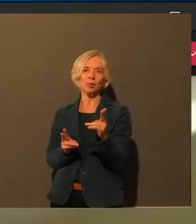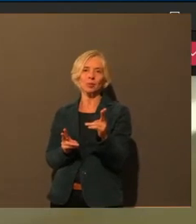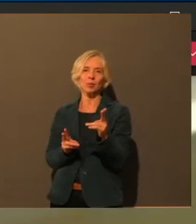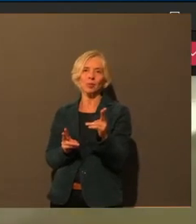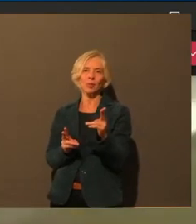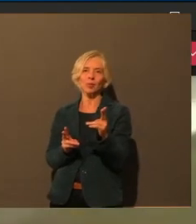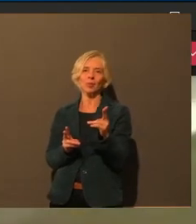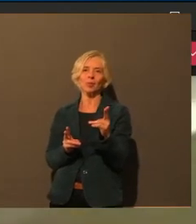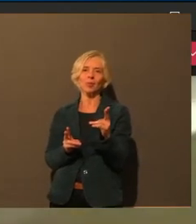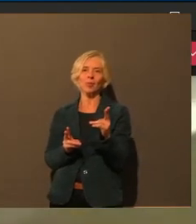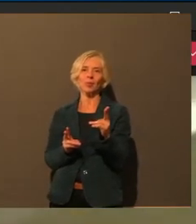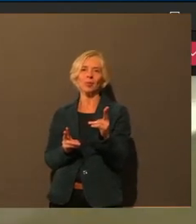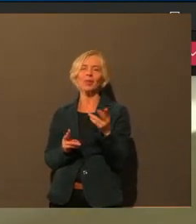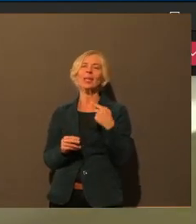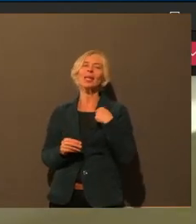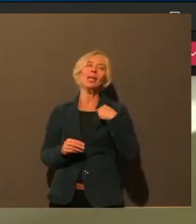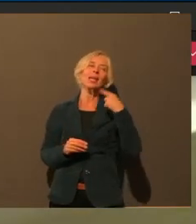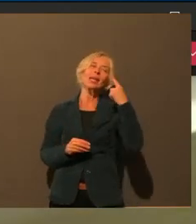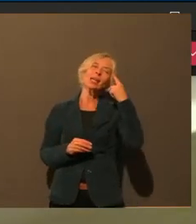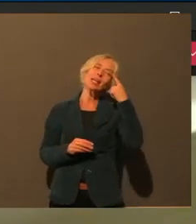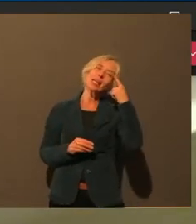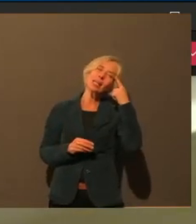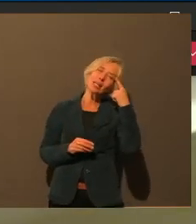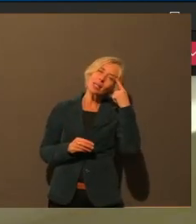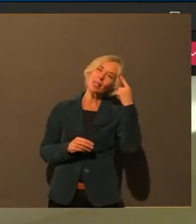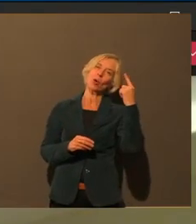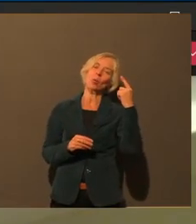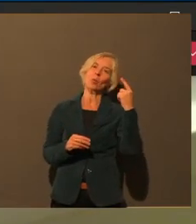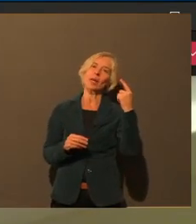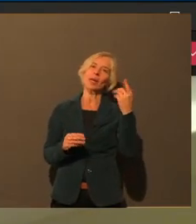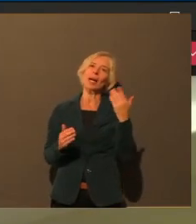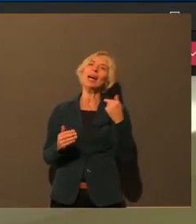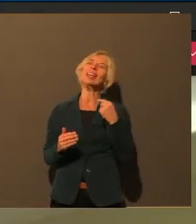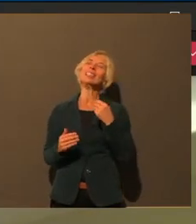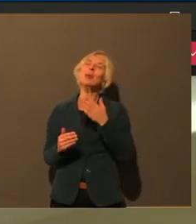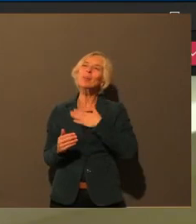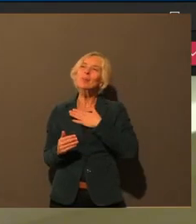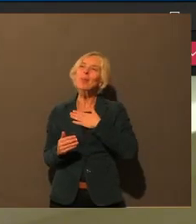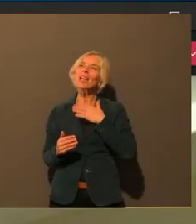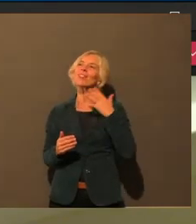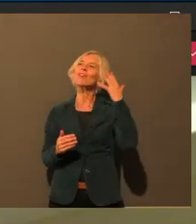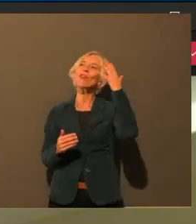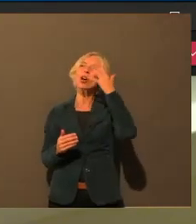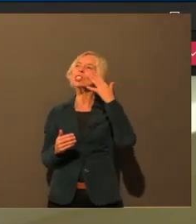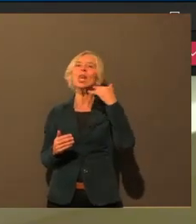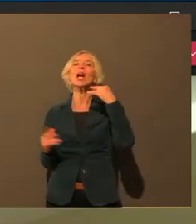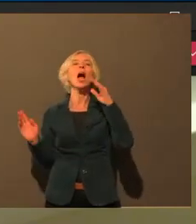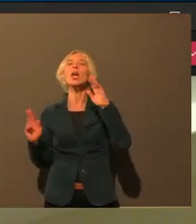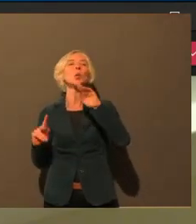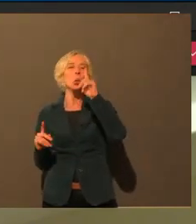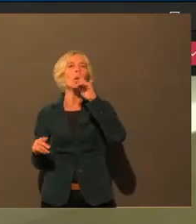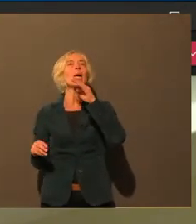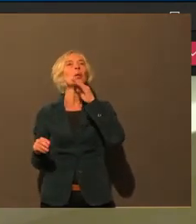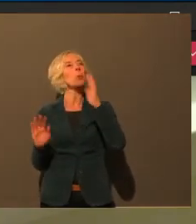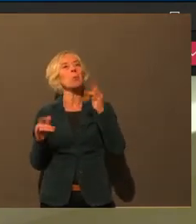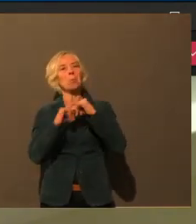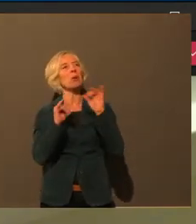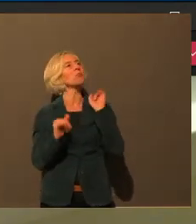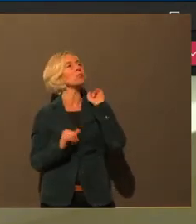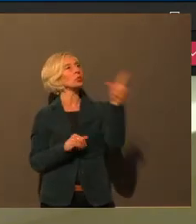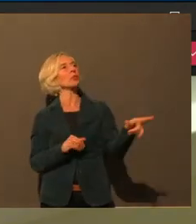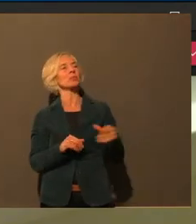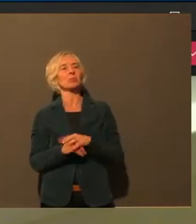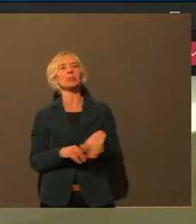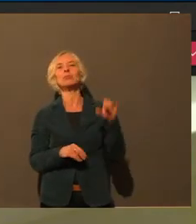etwas andere Ansatz ist von mir nicht nur Informationen hinterher schicken, sondern ein bisschen